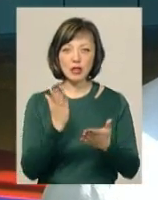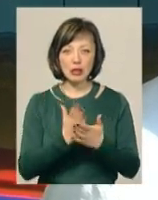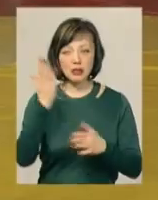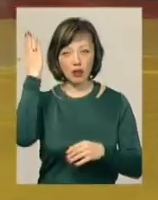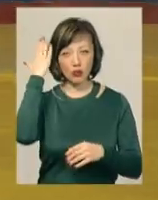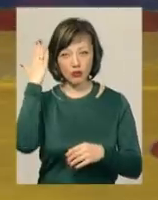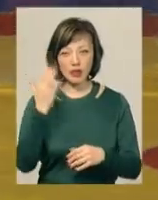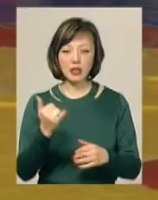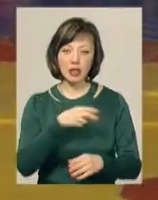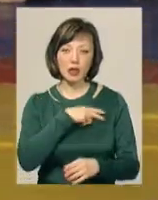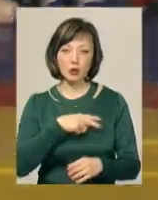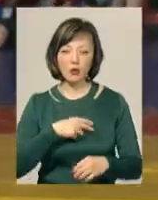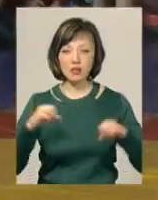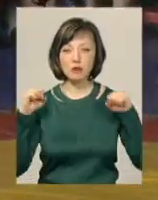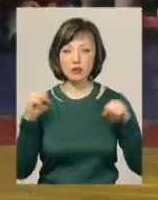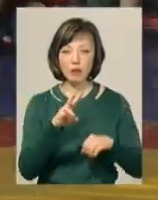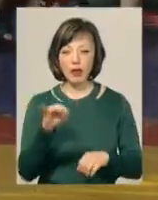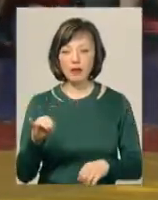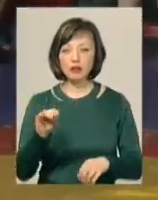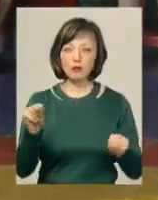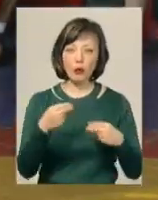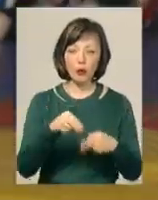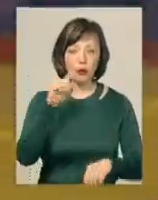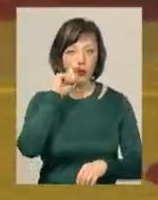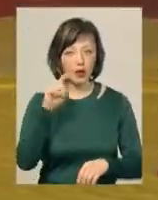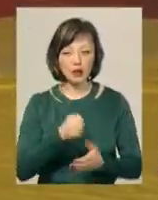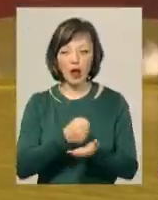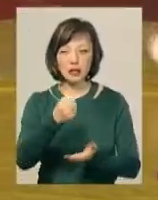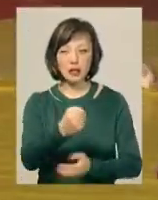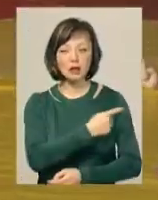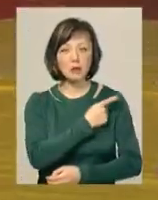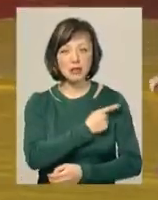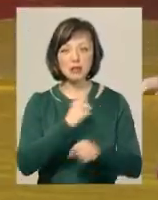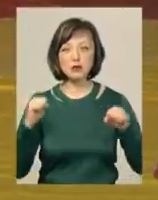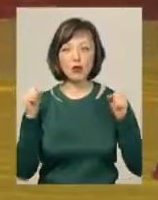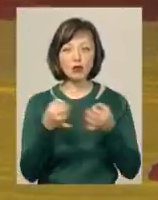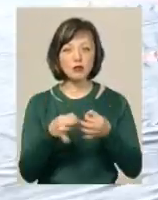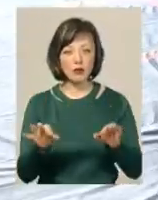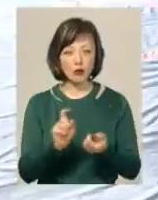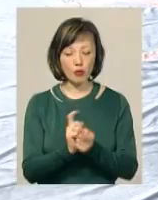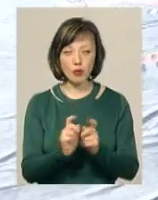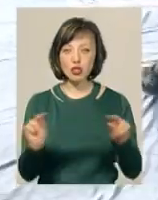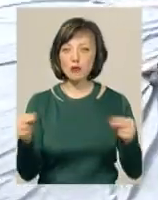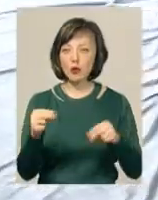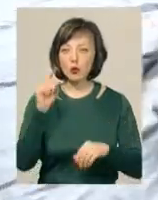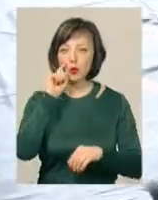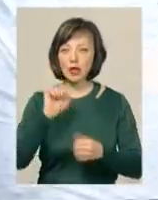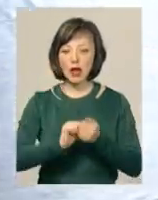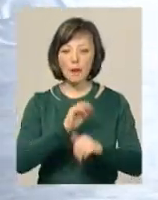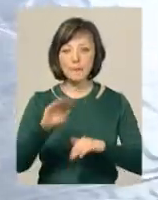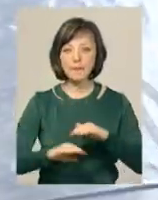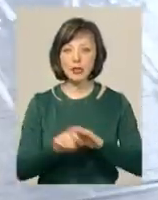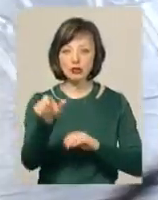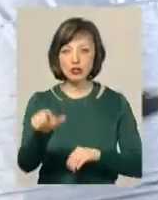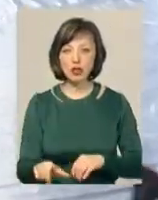талановиті і вже титуловані спортсмени, призери, чемпіони України, кандидати в майстри спорту з вільної боротьби. Чемпіон України кам'янчанин